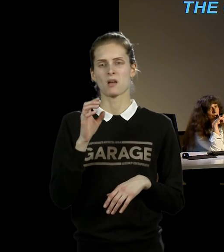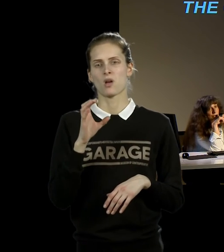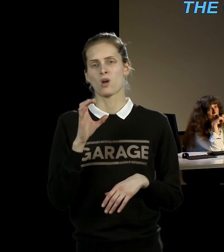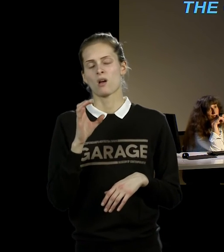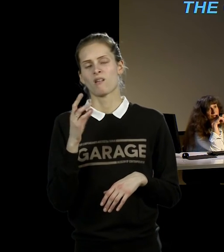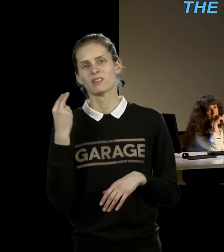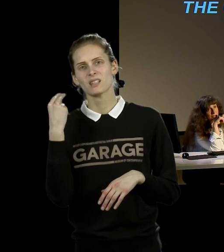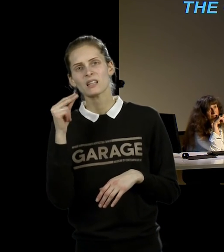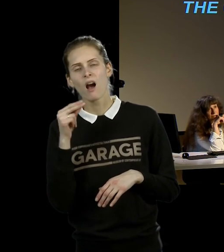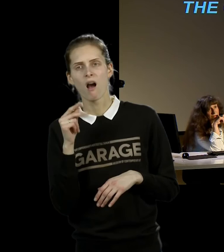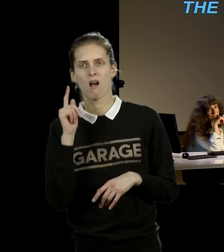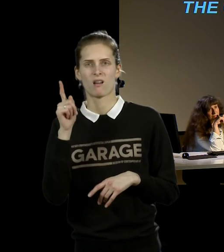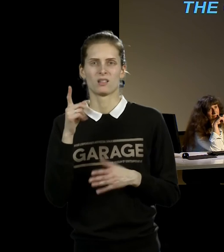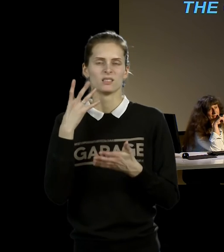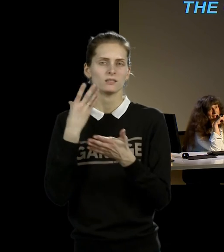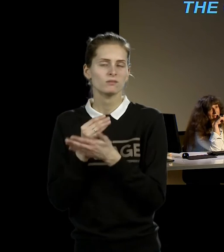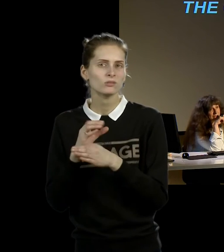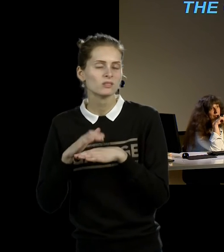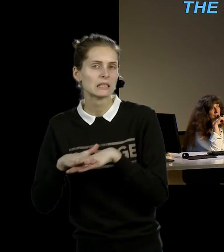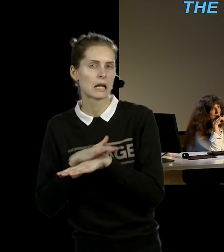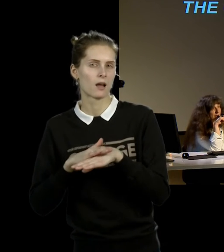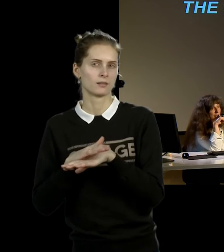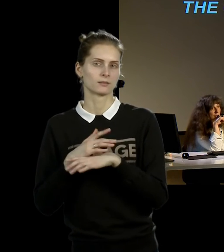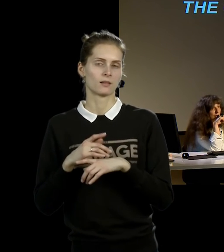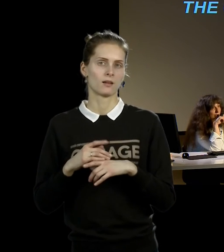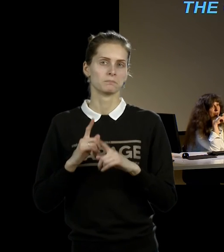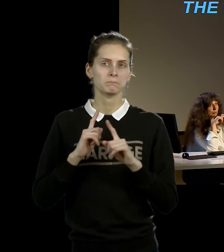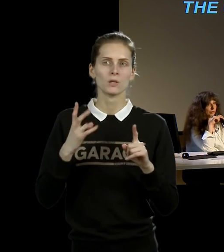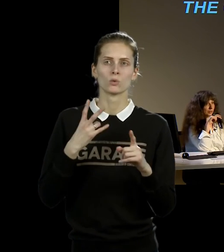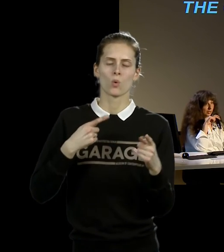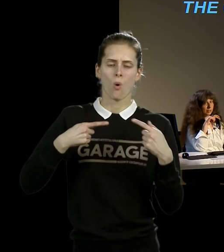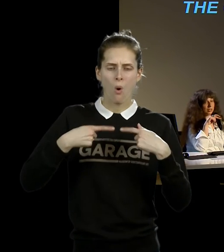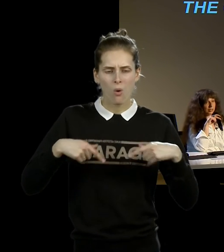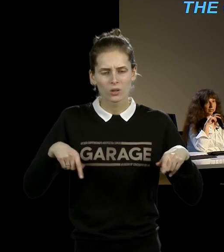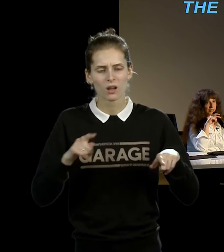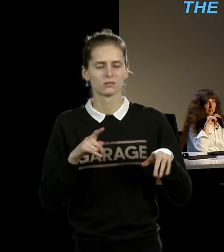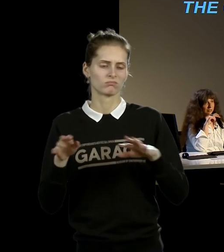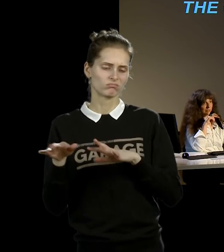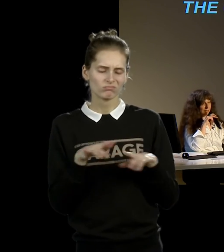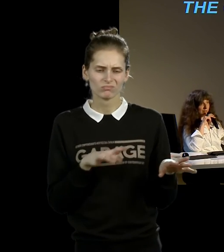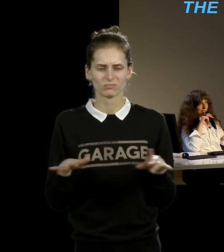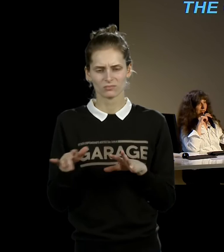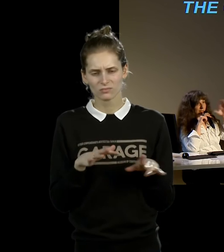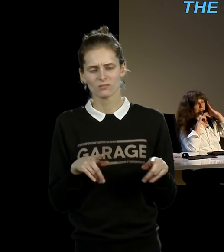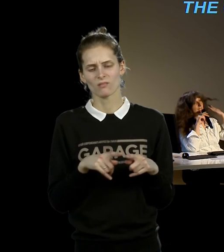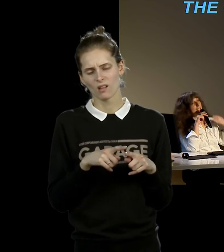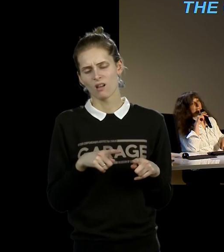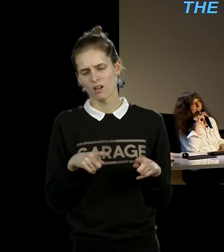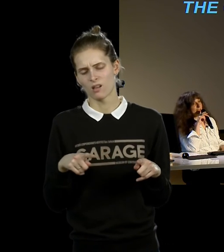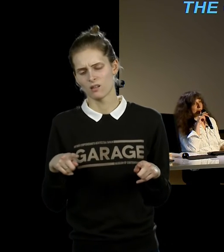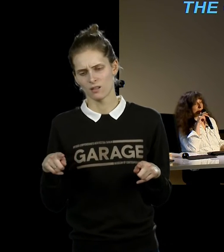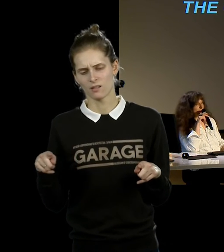время так просто никому визы не давал. И вся эта организационная волокета длилась и длилась, и длилась.